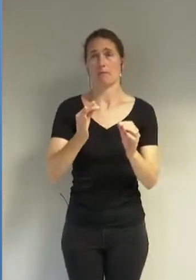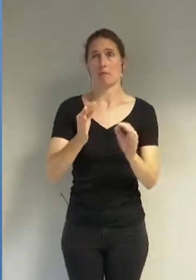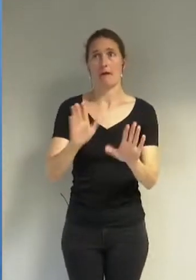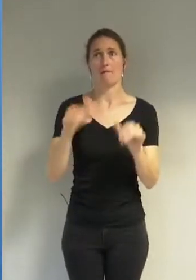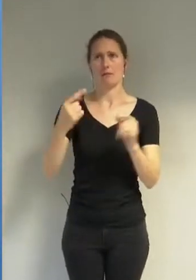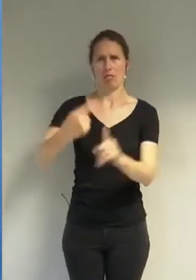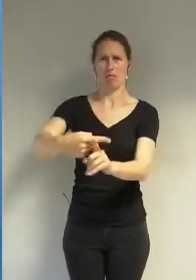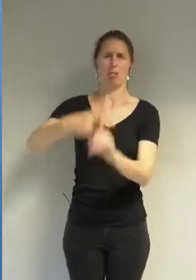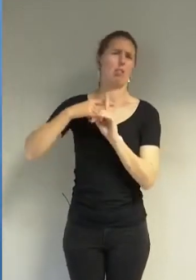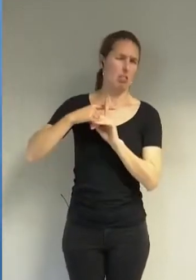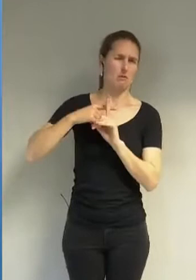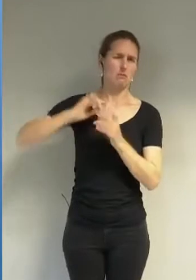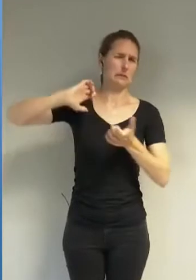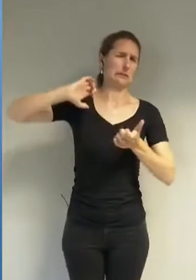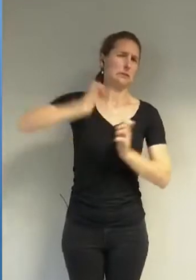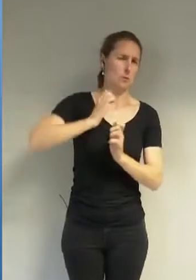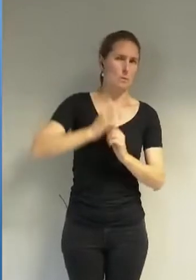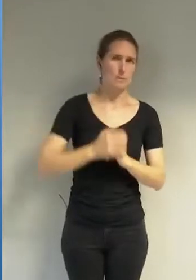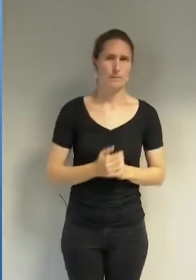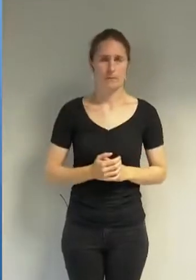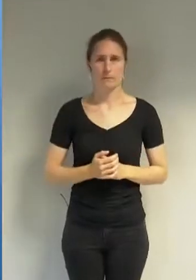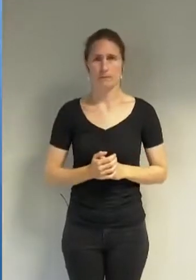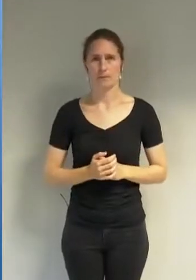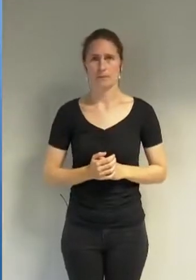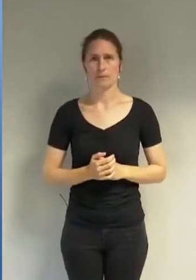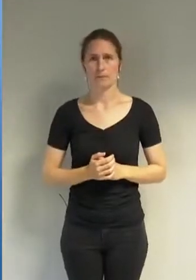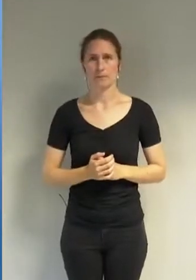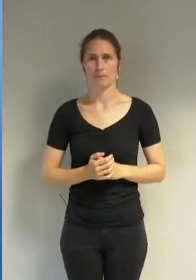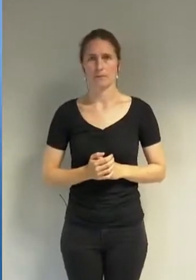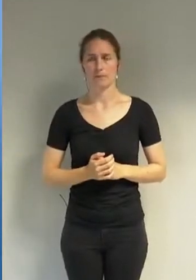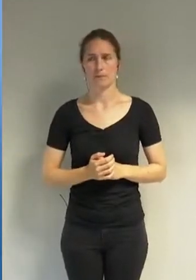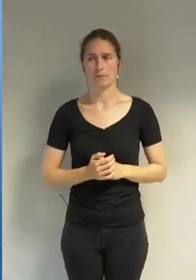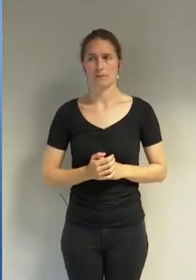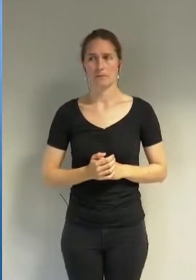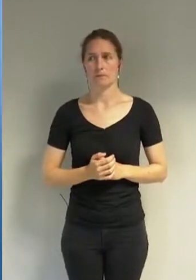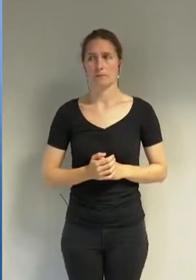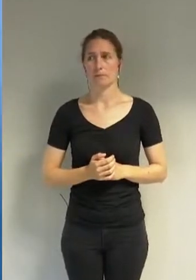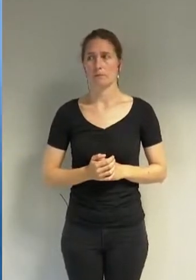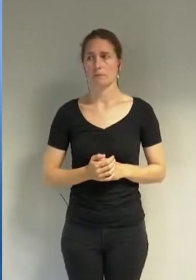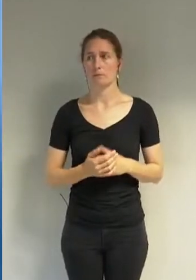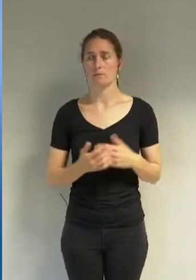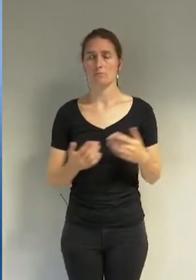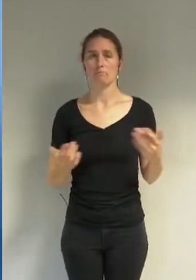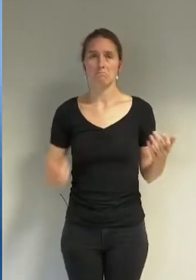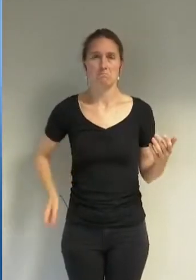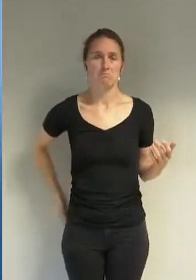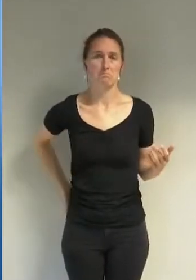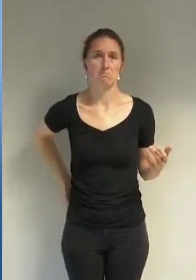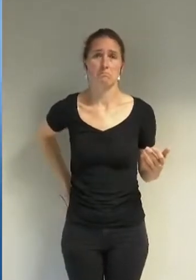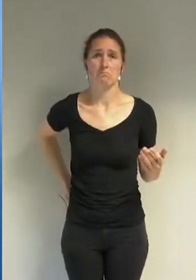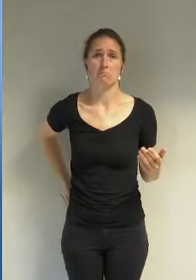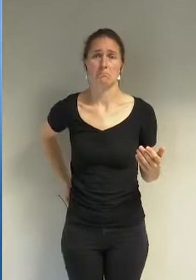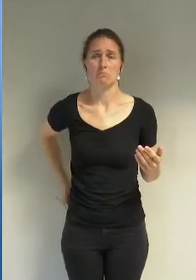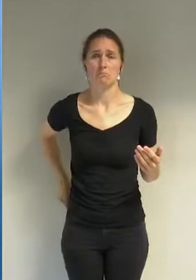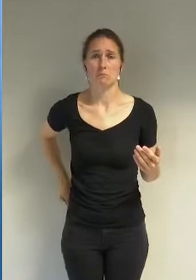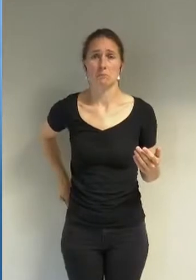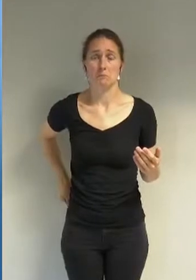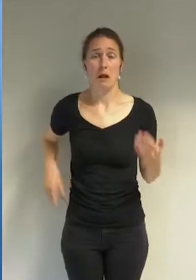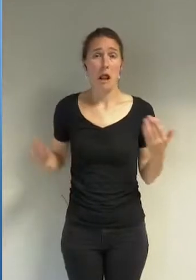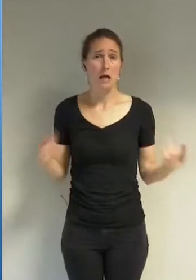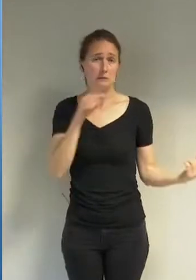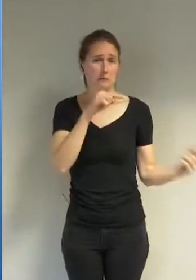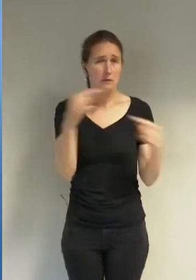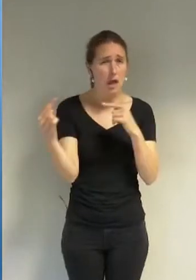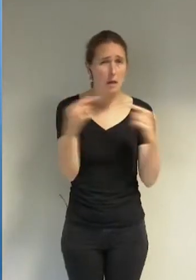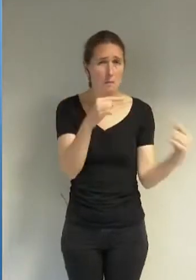de pression quelconque. Est-ce que mener ce débat est utile ? D'autant que le